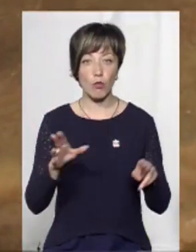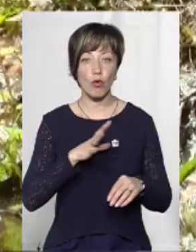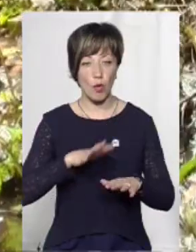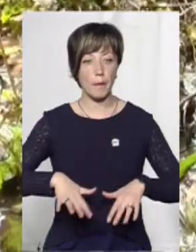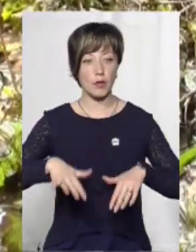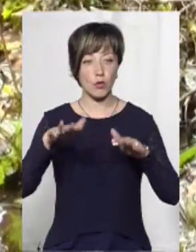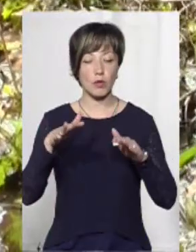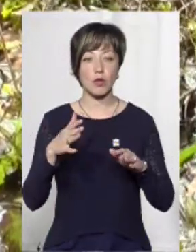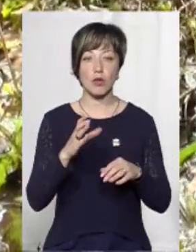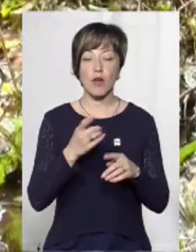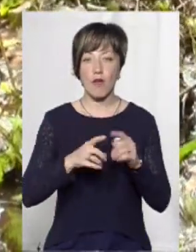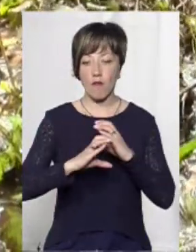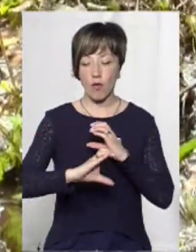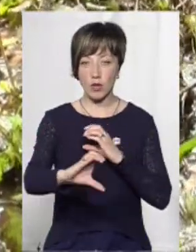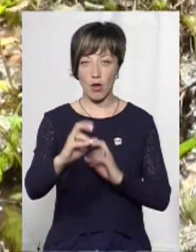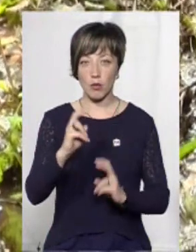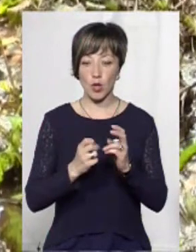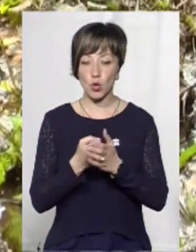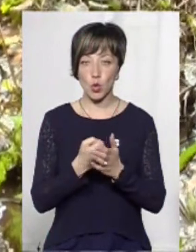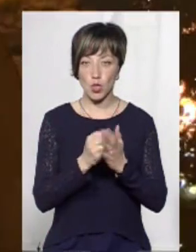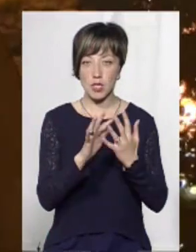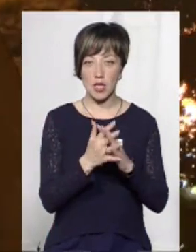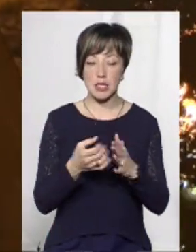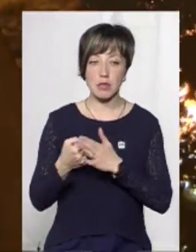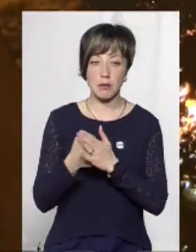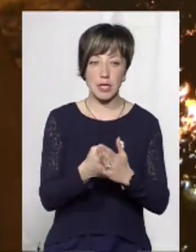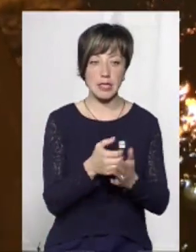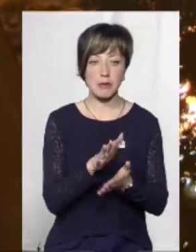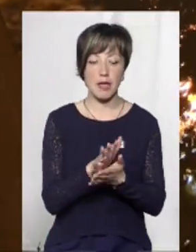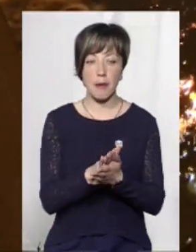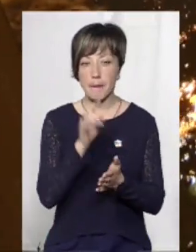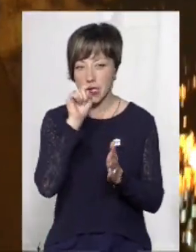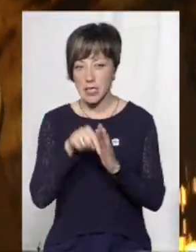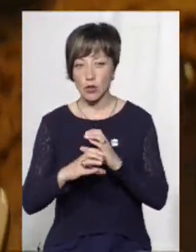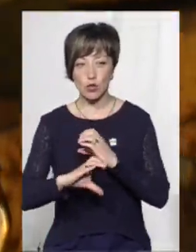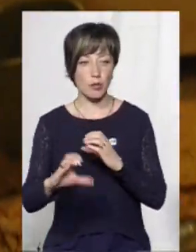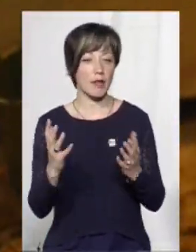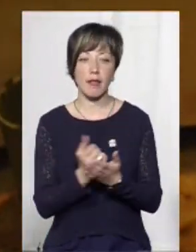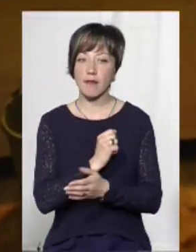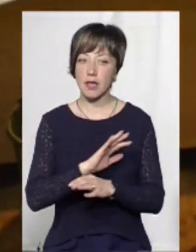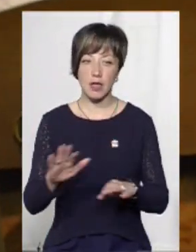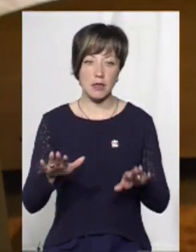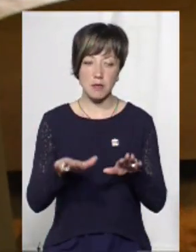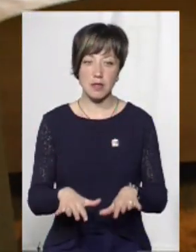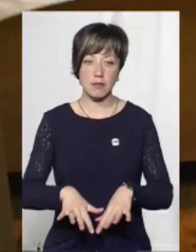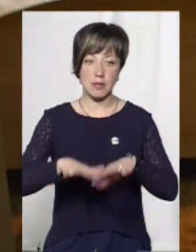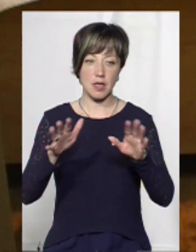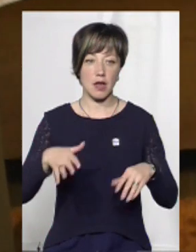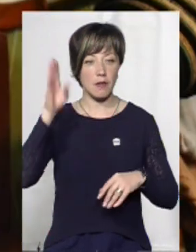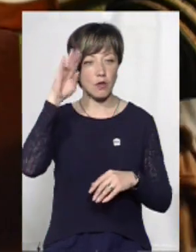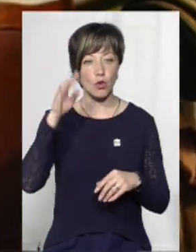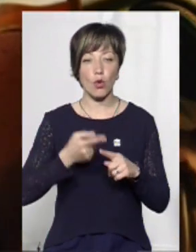підтоплення. Тоді стічна труба від комбінату до селища була забита сміттям. Дістатися труби цього разу не вдається, місцина залята водою.